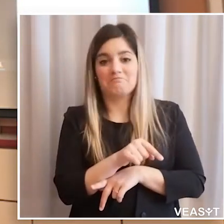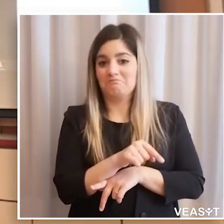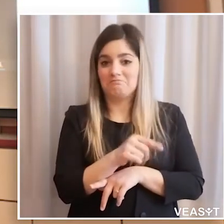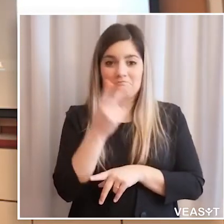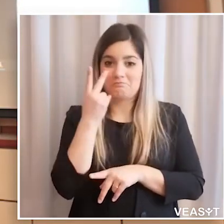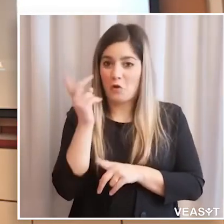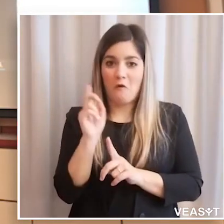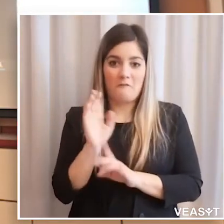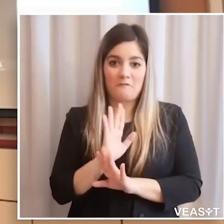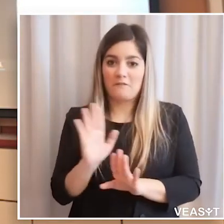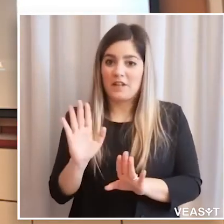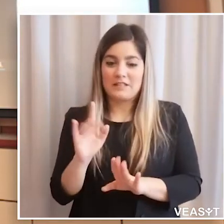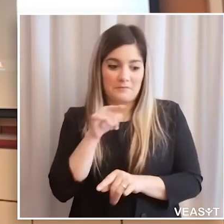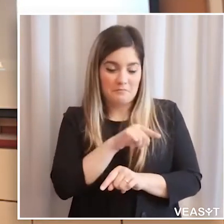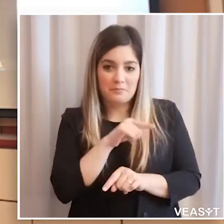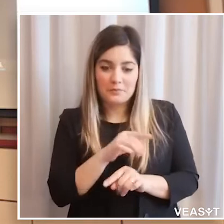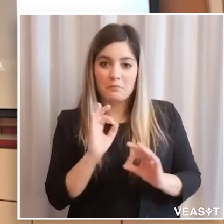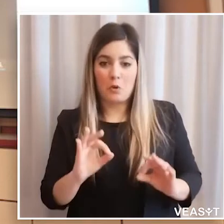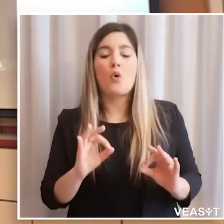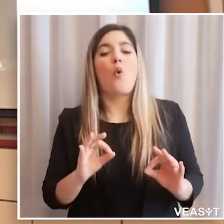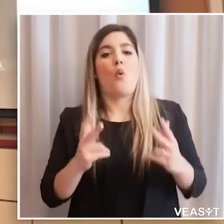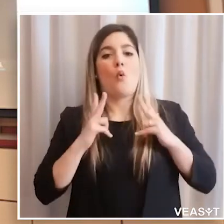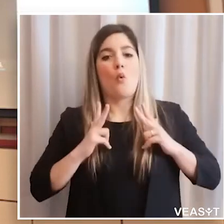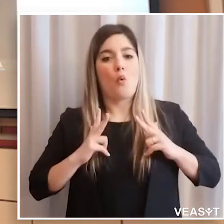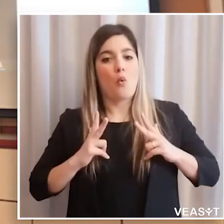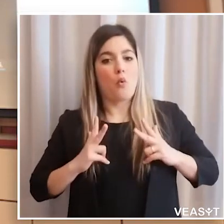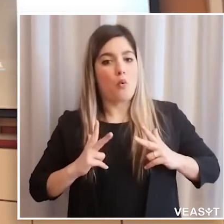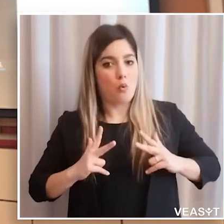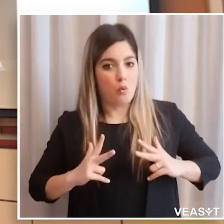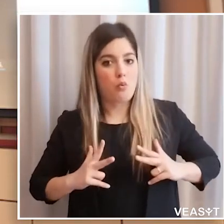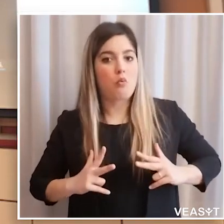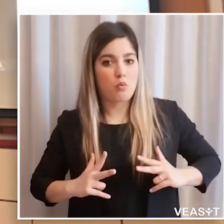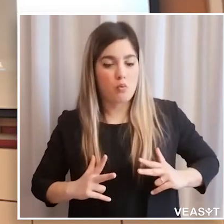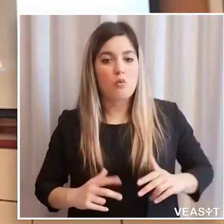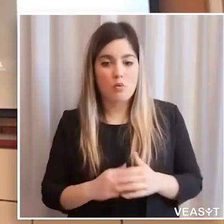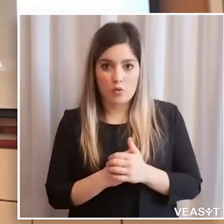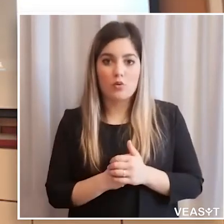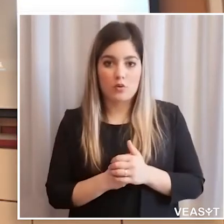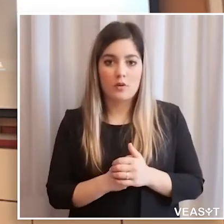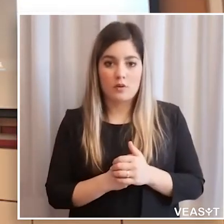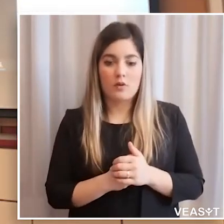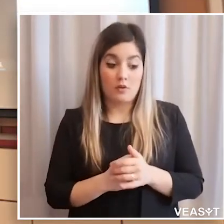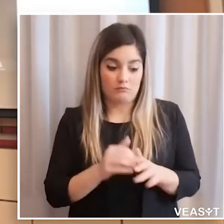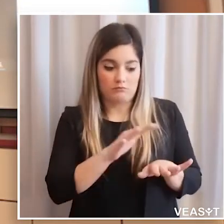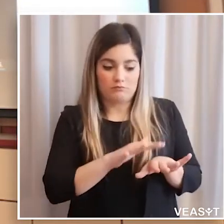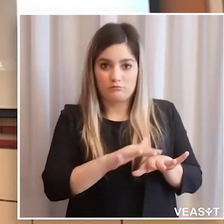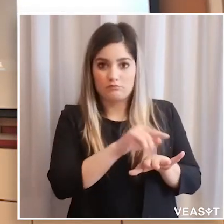non ho visto altro ospedale di comunità dei nostri disposizioni con del comfort